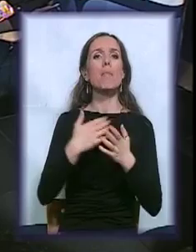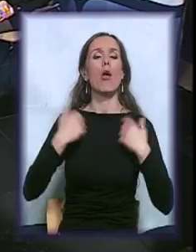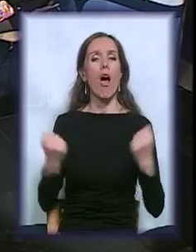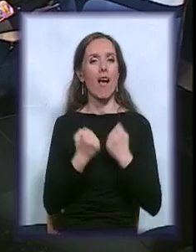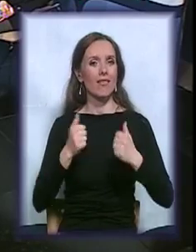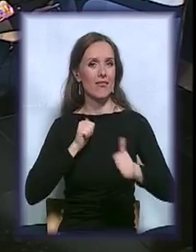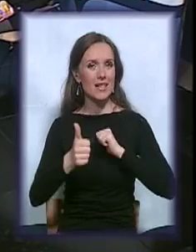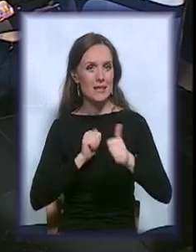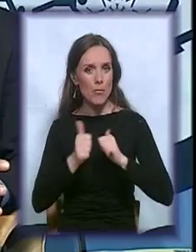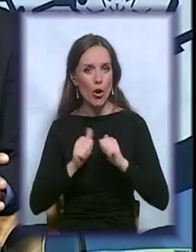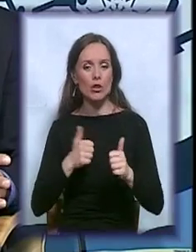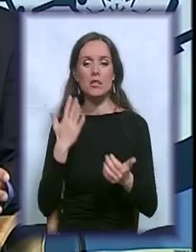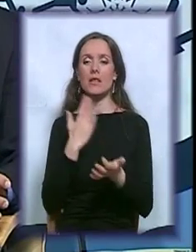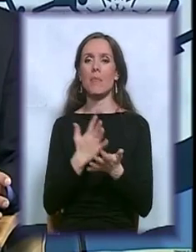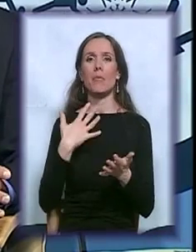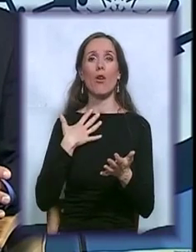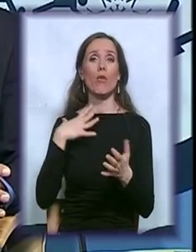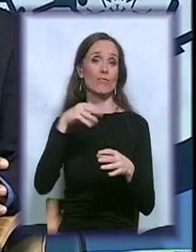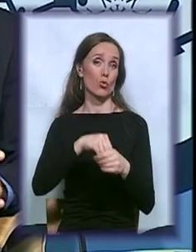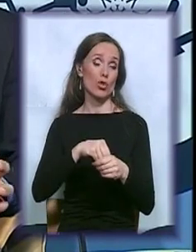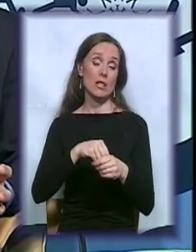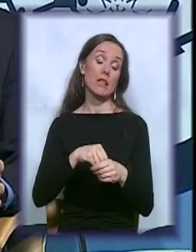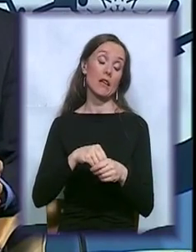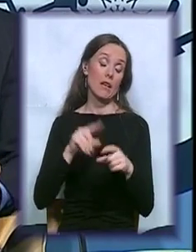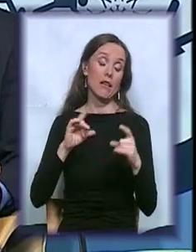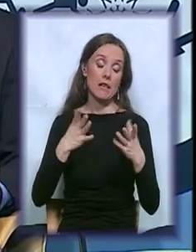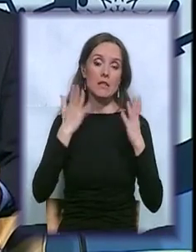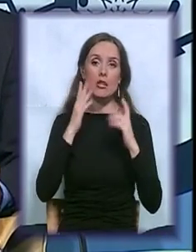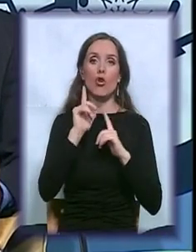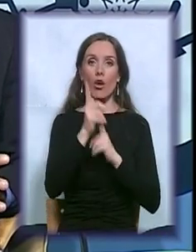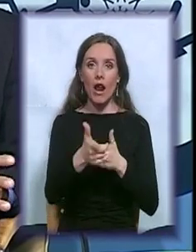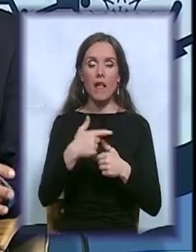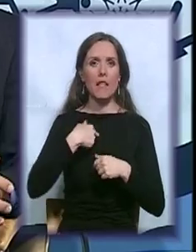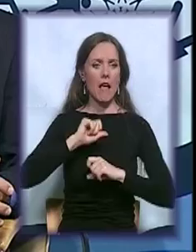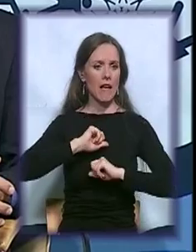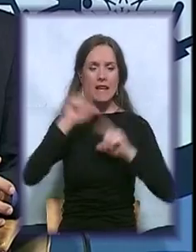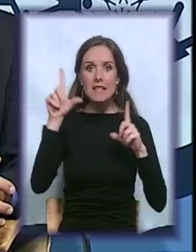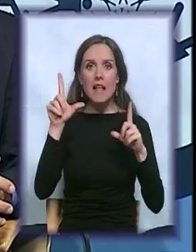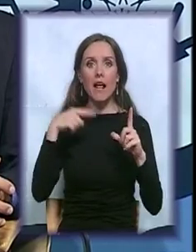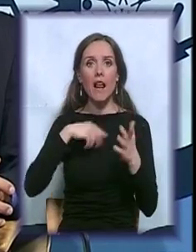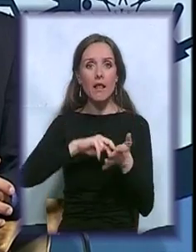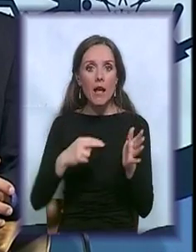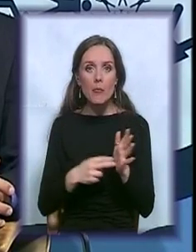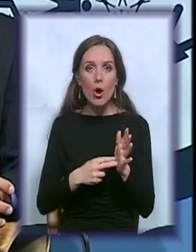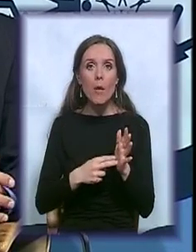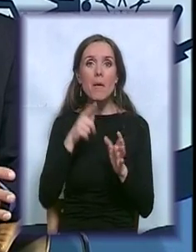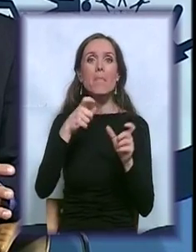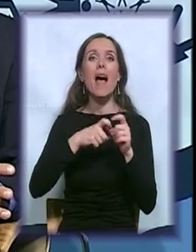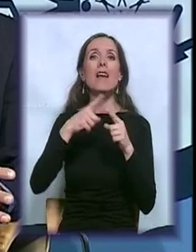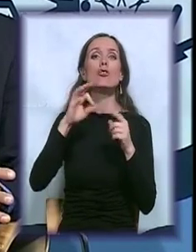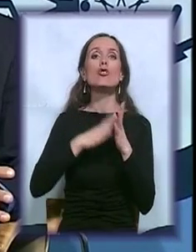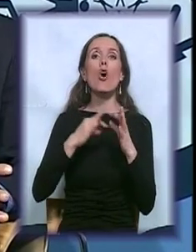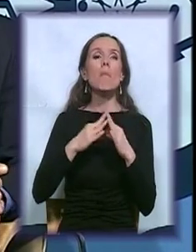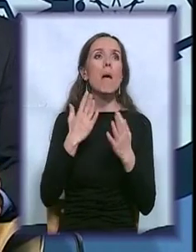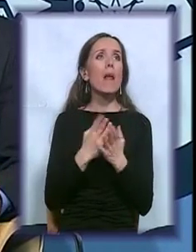i učesnik nesretnog rata iznenada imao taj problem, pa mi je s toma došla kao